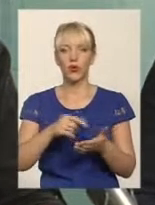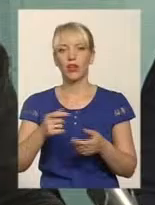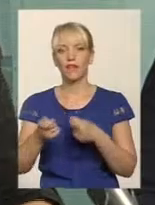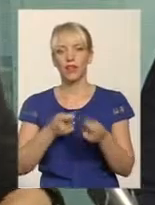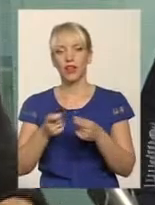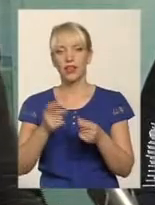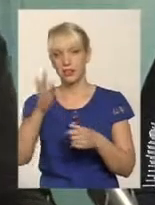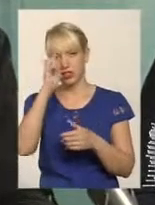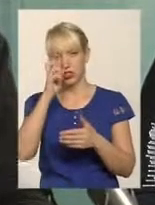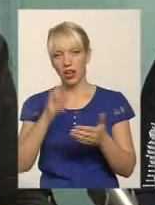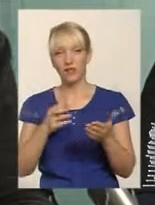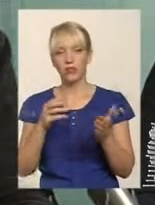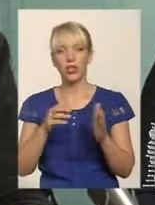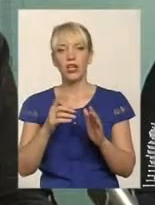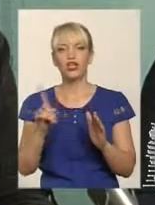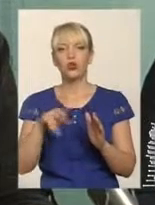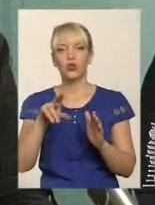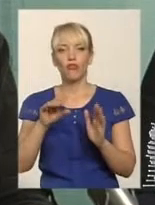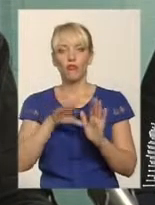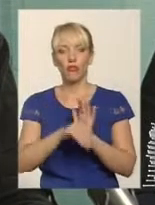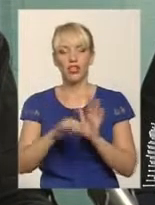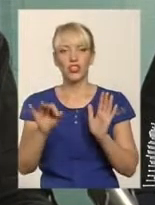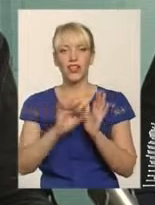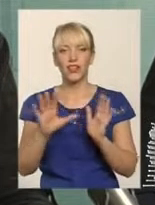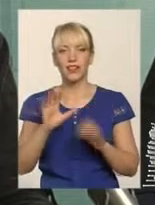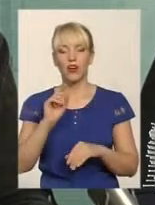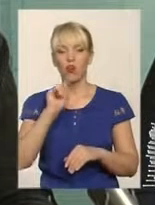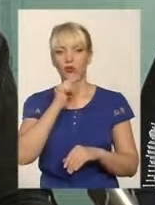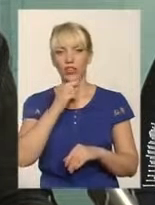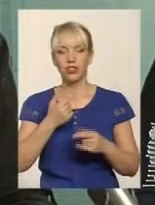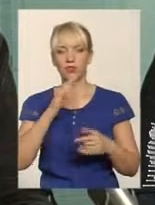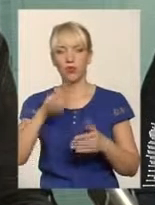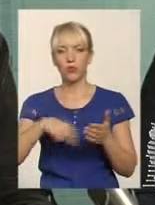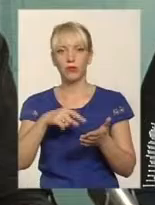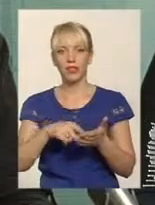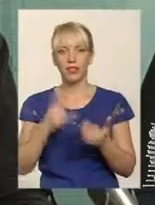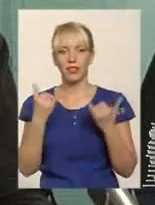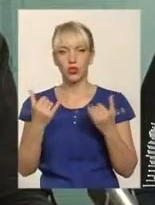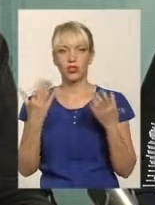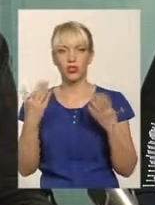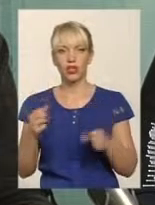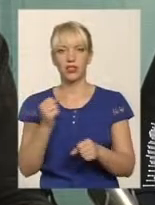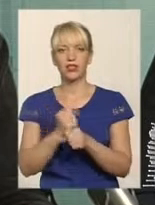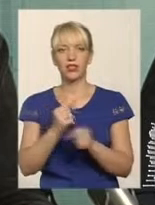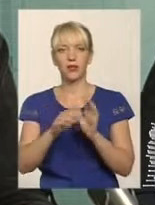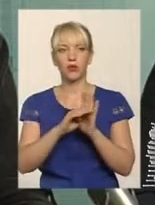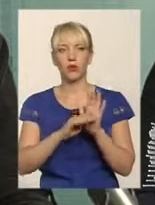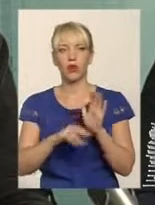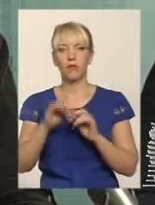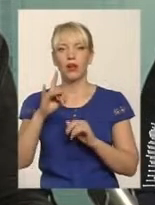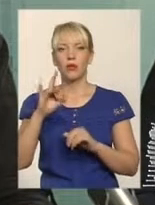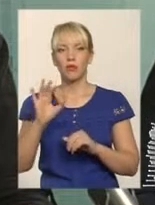саме в провадженні заходів з енергоефективності. В місті на сьогоднішній день діє програма по